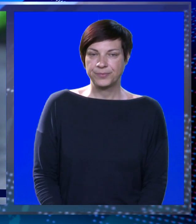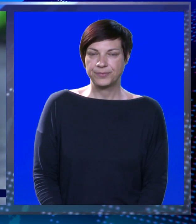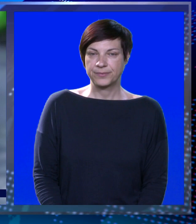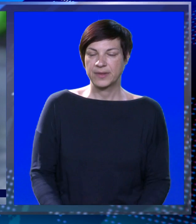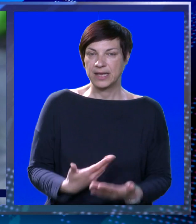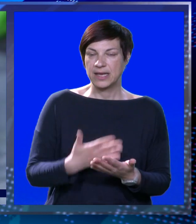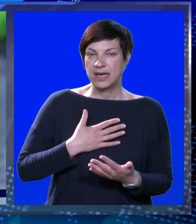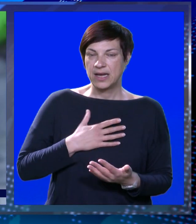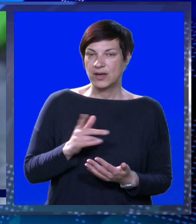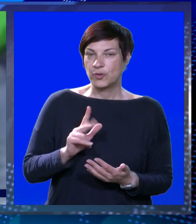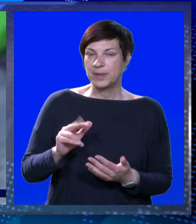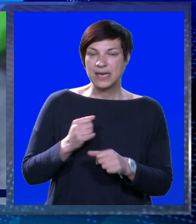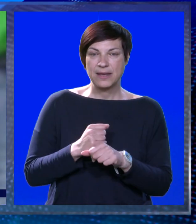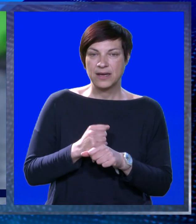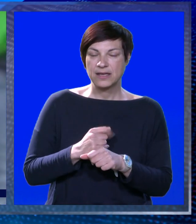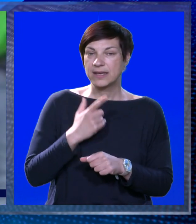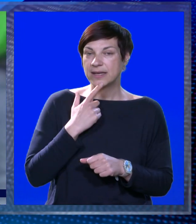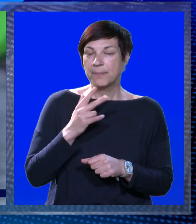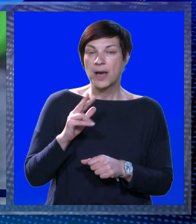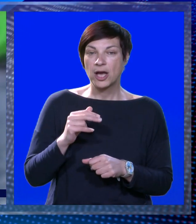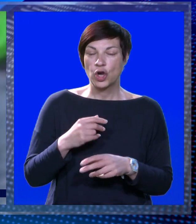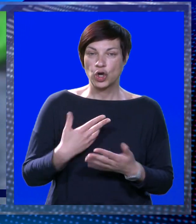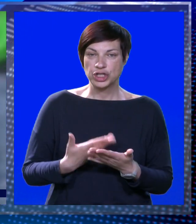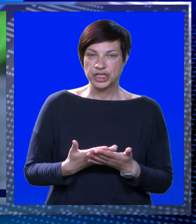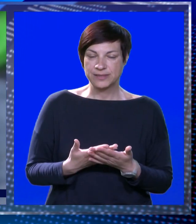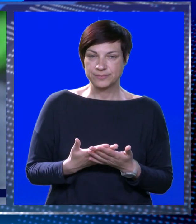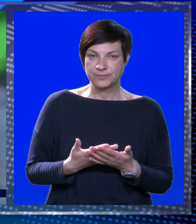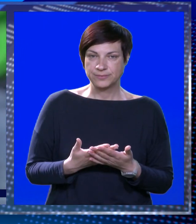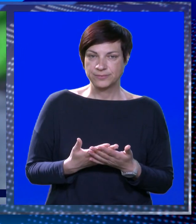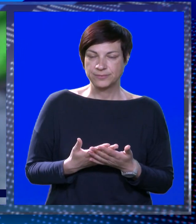Jer ako mi nećemo raditi ima ko će.